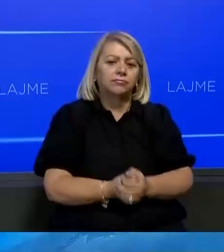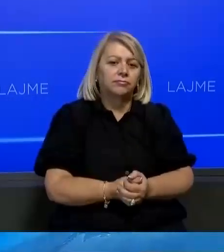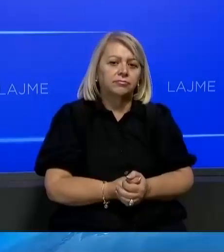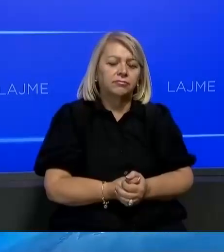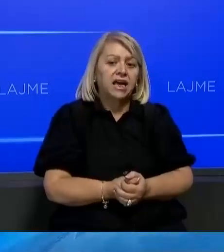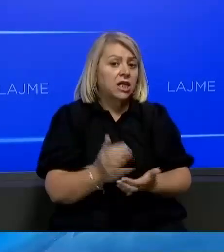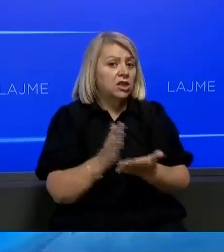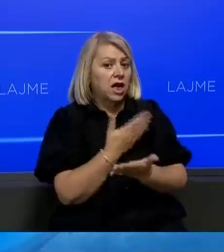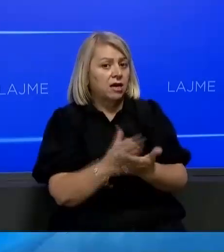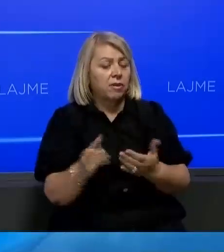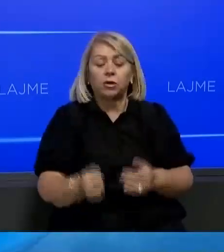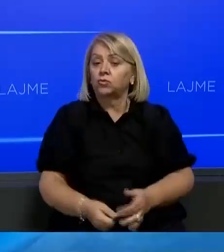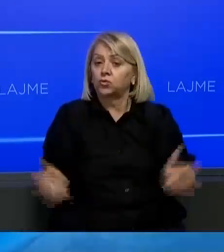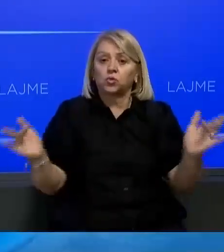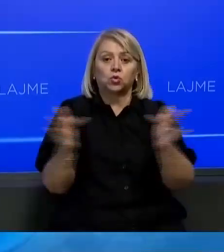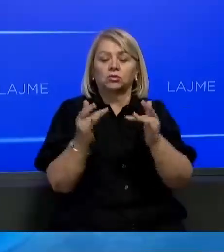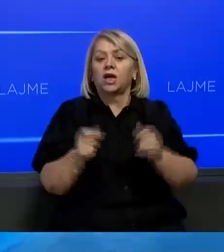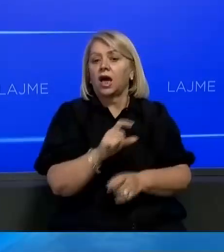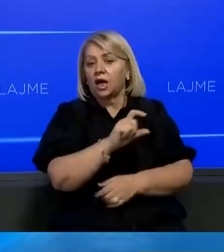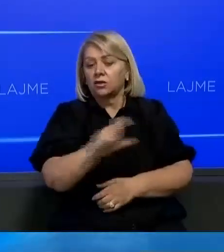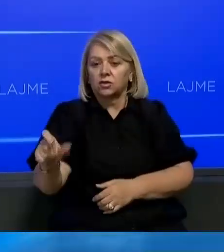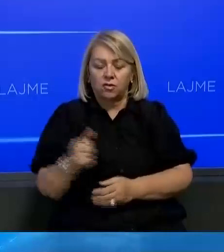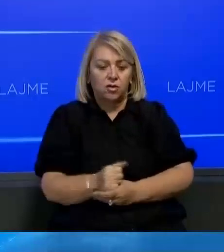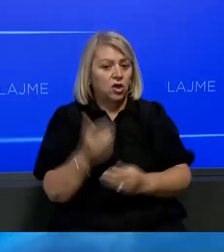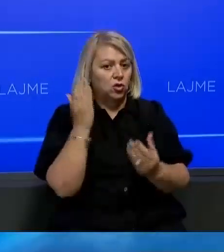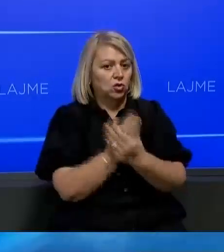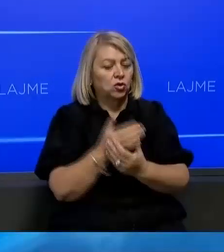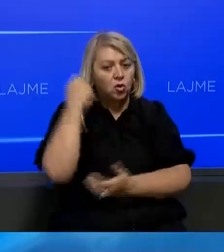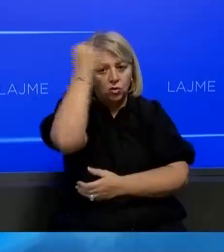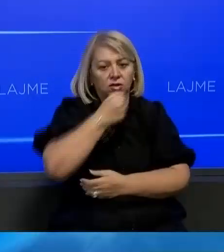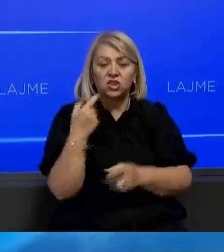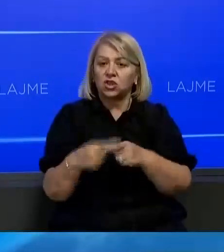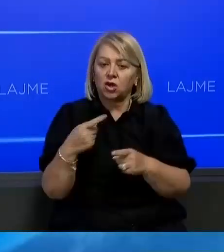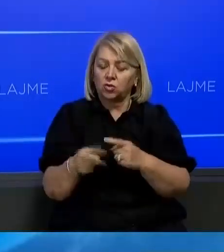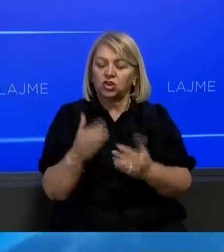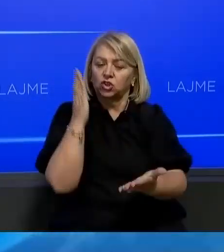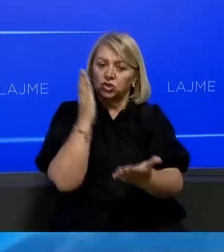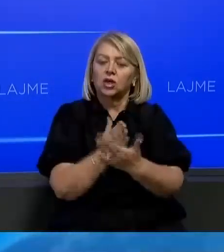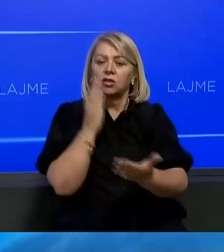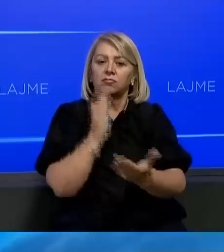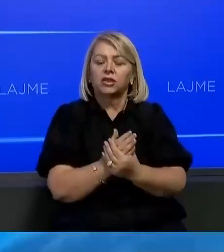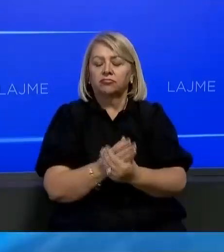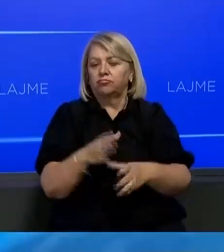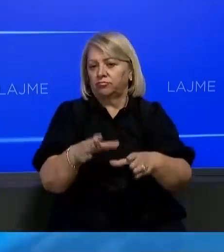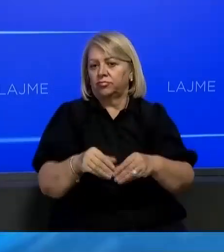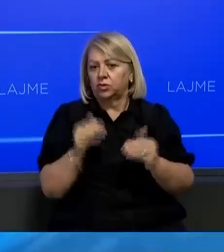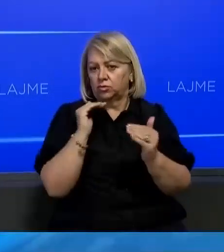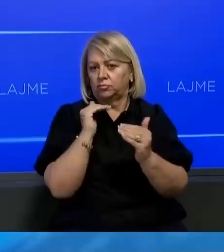darjeve apo kundushtive kjoftet akuzave rezolutat për Kosovën a voqështë e Kosovës gjithmonë është miratuar një zëri.